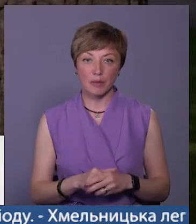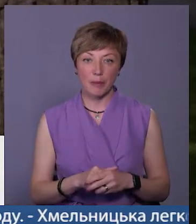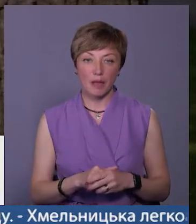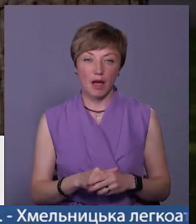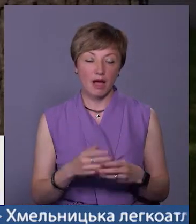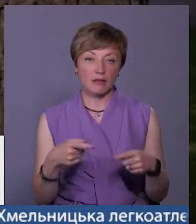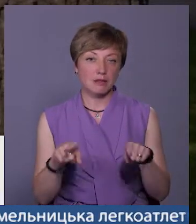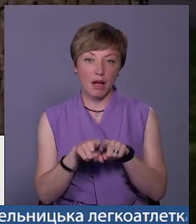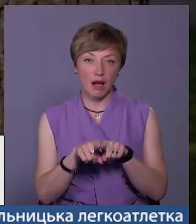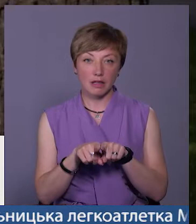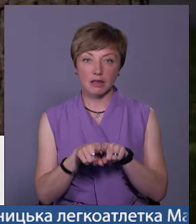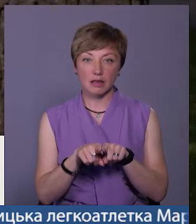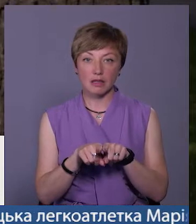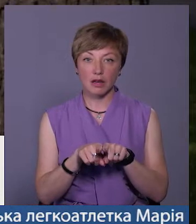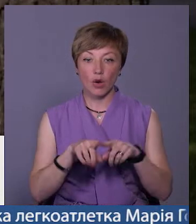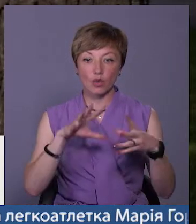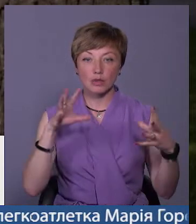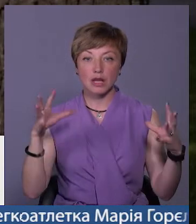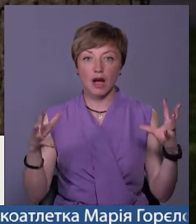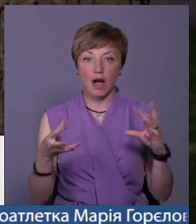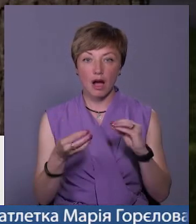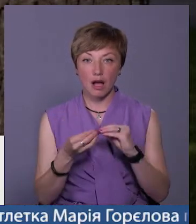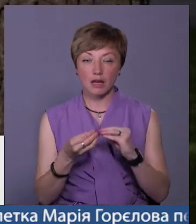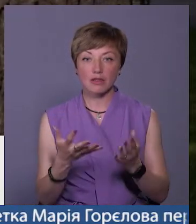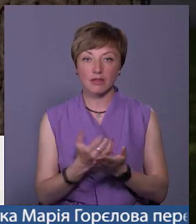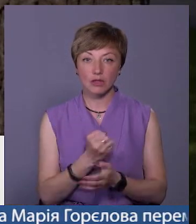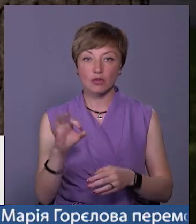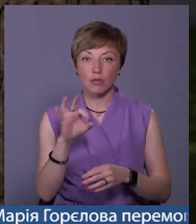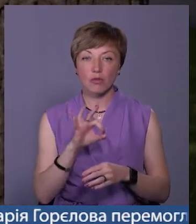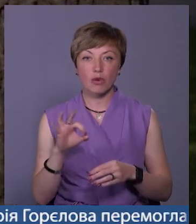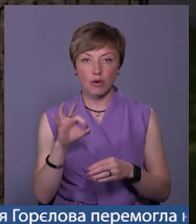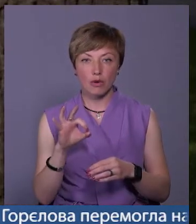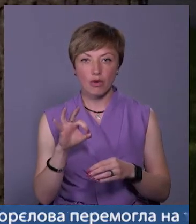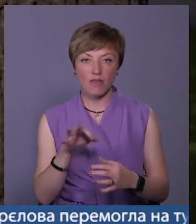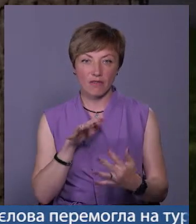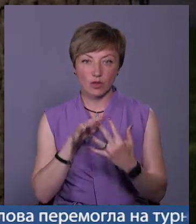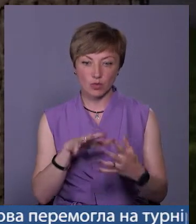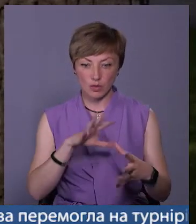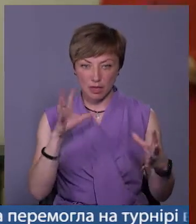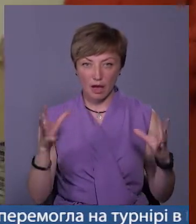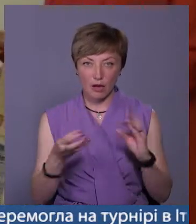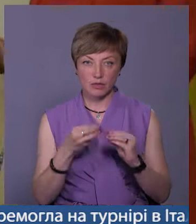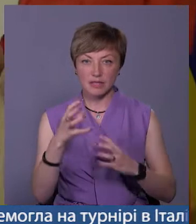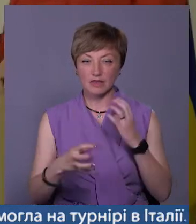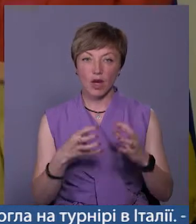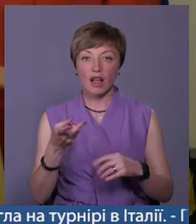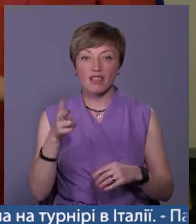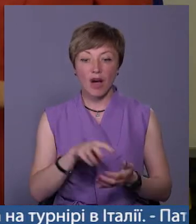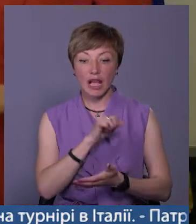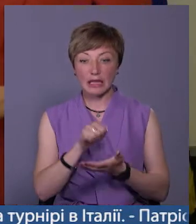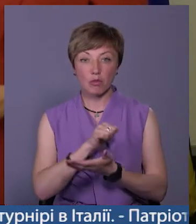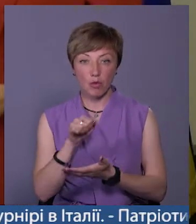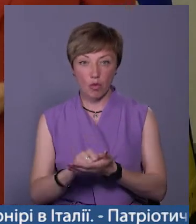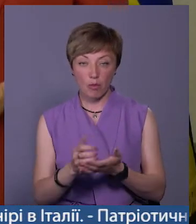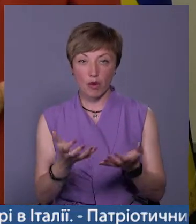абстрактно узагальнив, і він вийшов про Карфаген, але про Вінну всю загалом, світову. Два дипломи за своїх